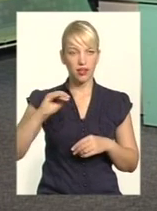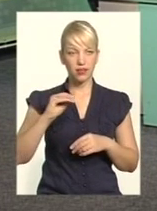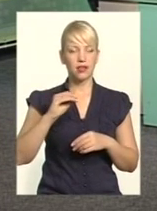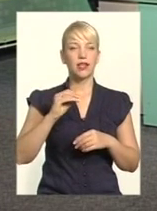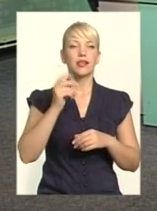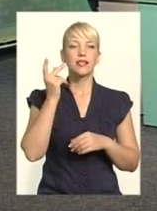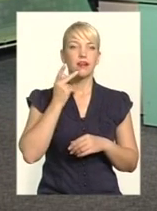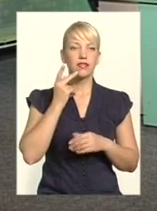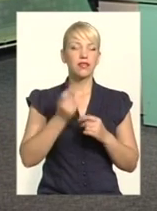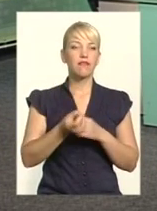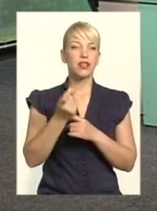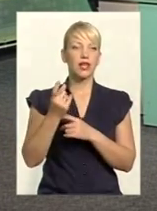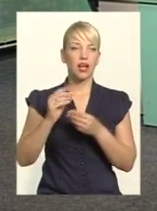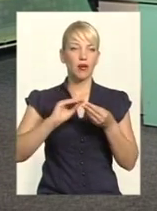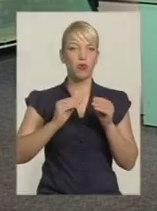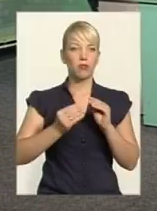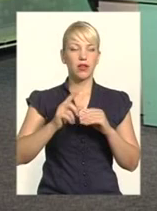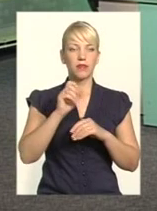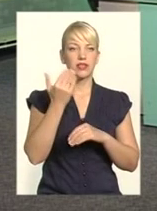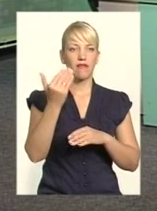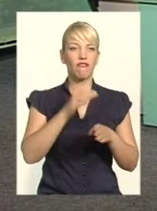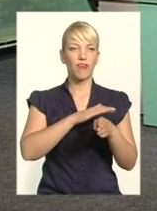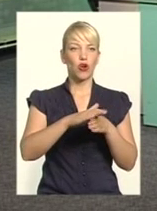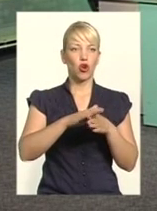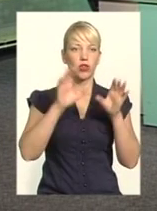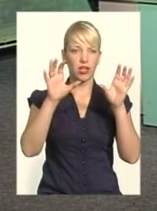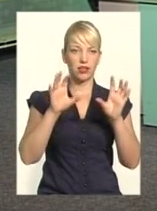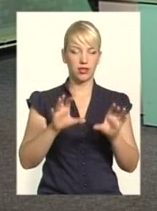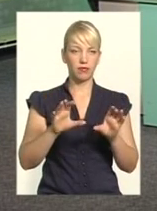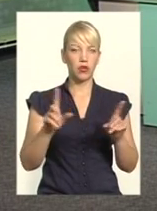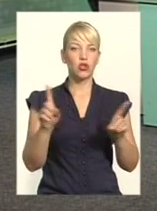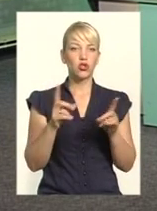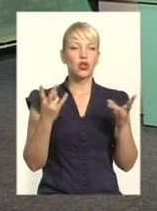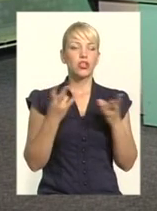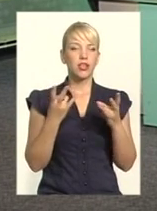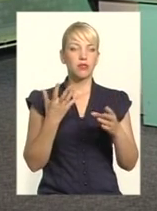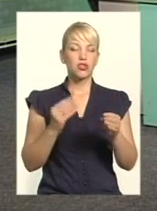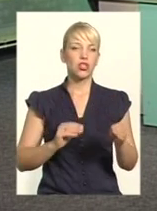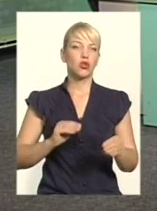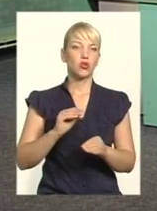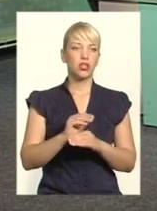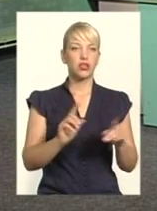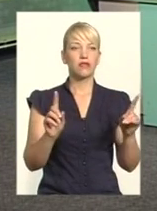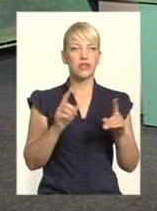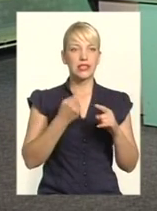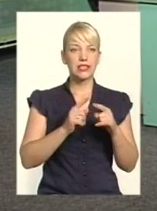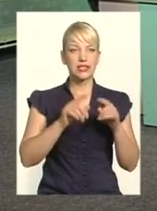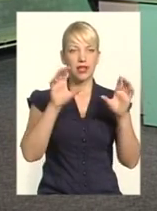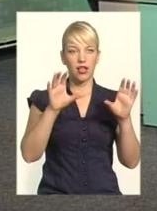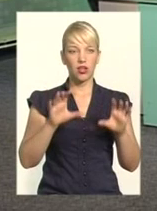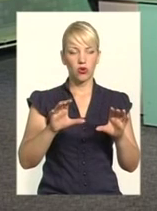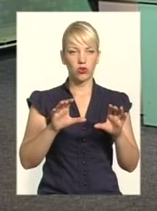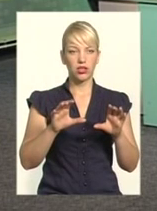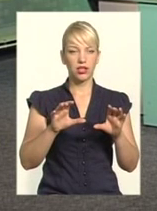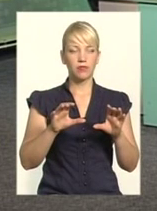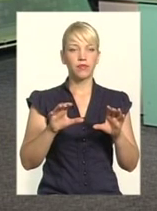проблема із їх виконанням. Що, можливо, треба додати ще в ті закони чи в ті прикінцеві